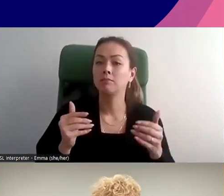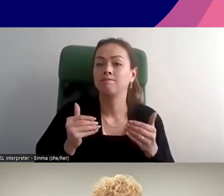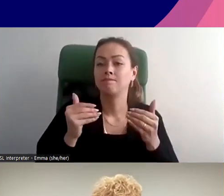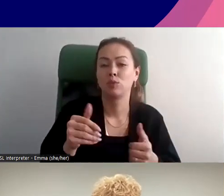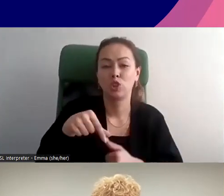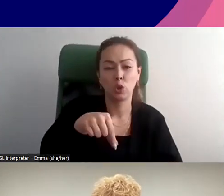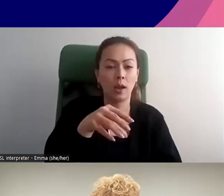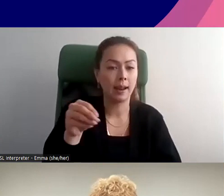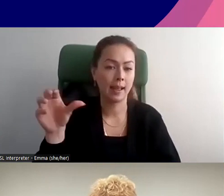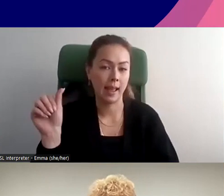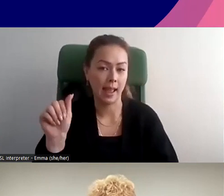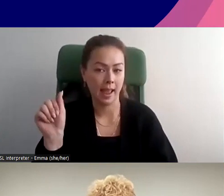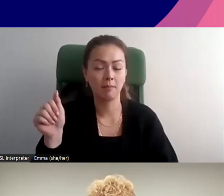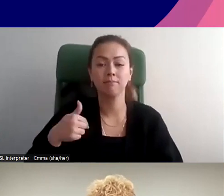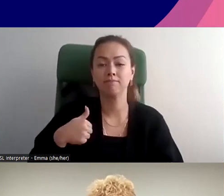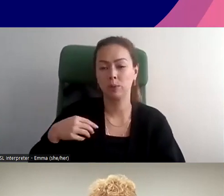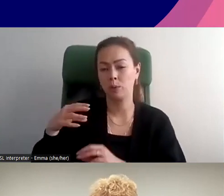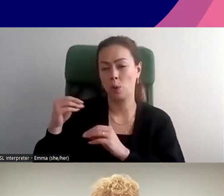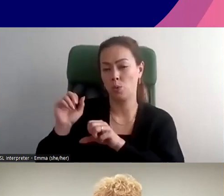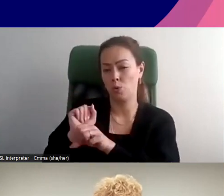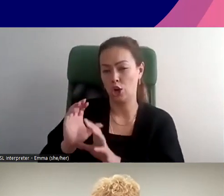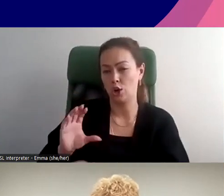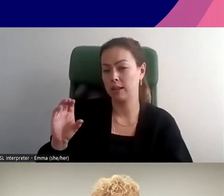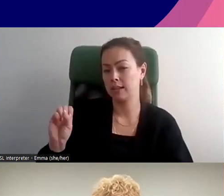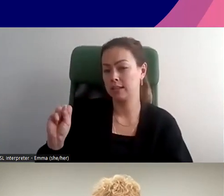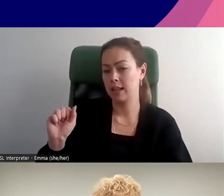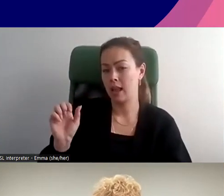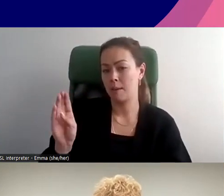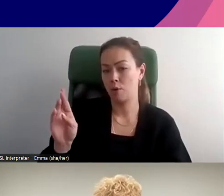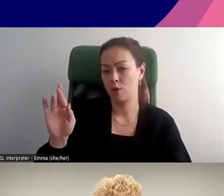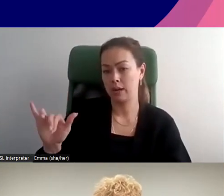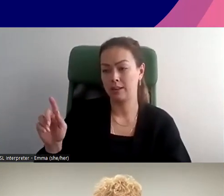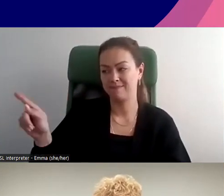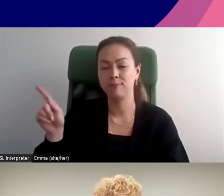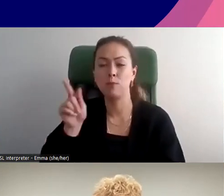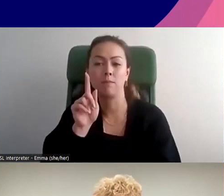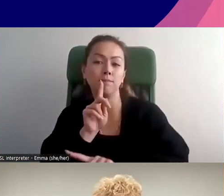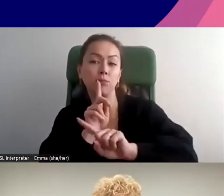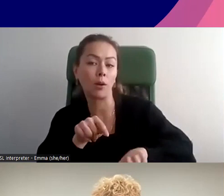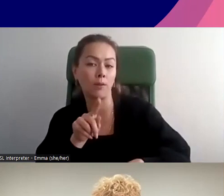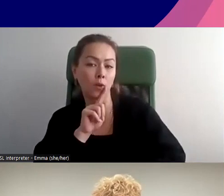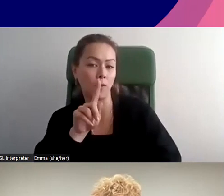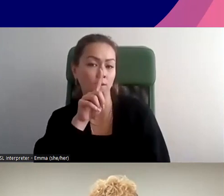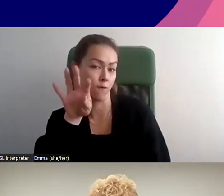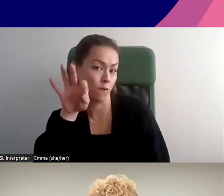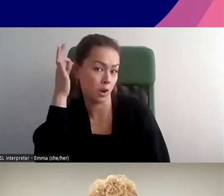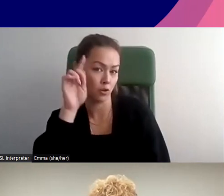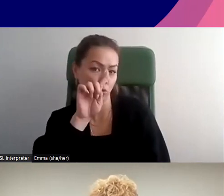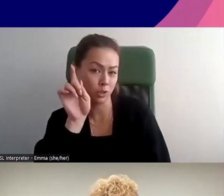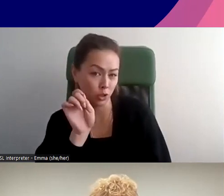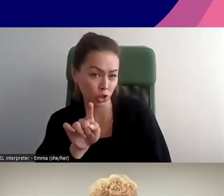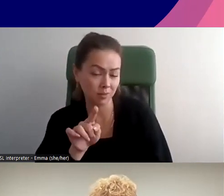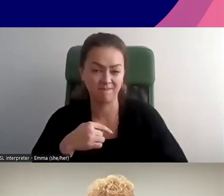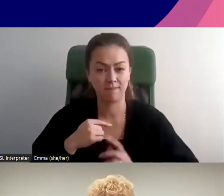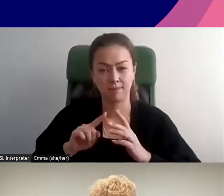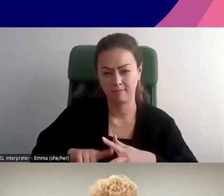passer à la portion des questions et réponses. J'ai mon collègue Sabri qui va prendre quelques questions en